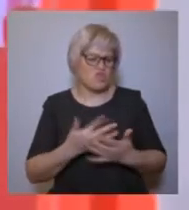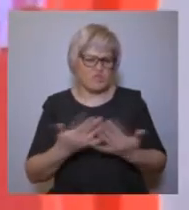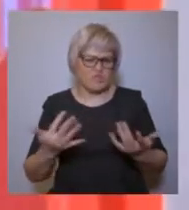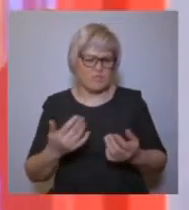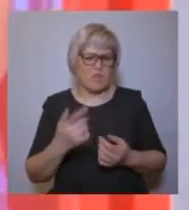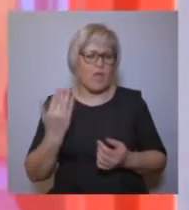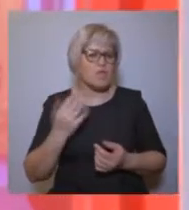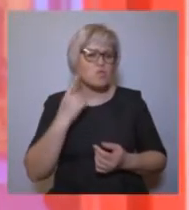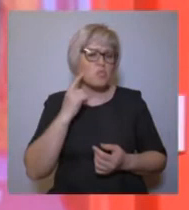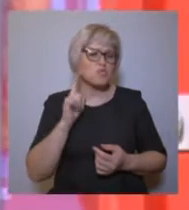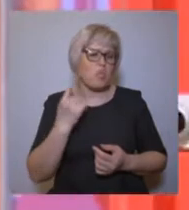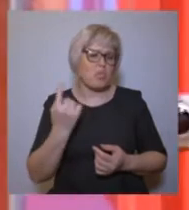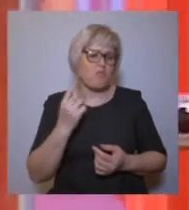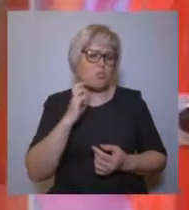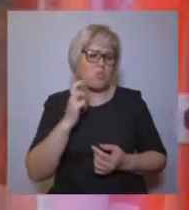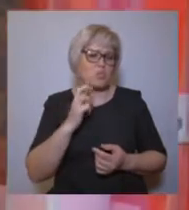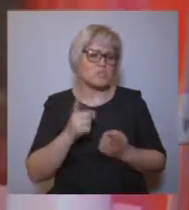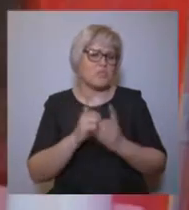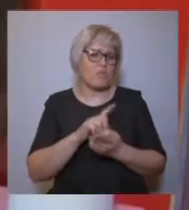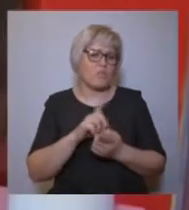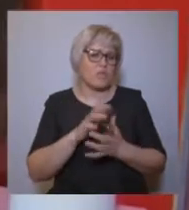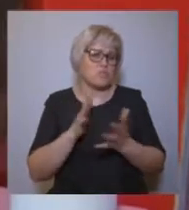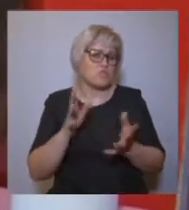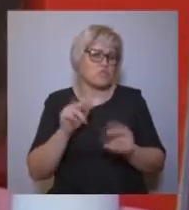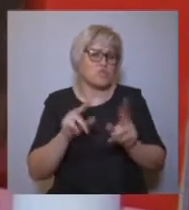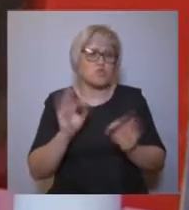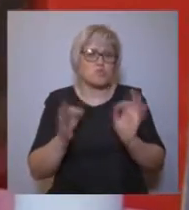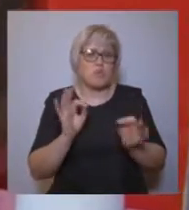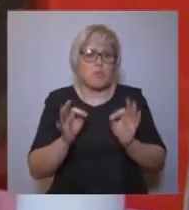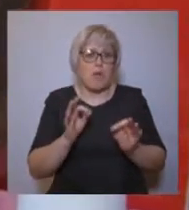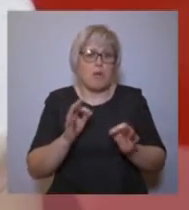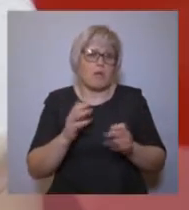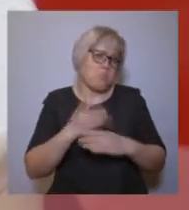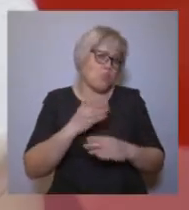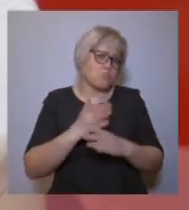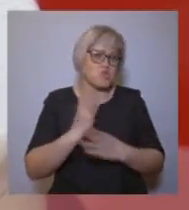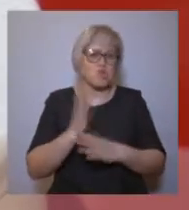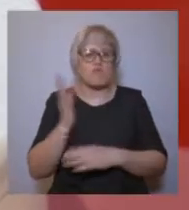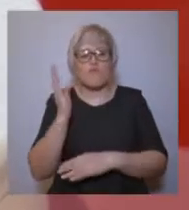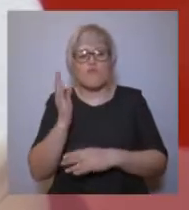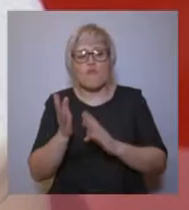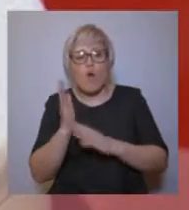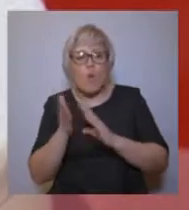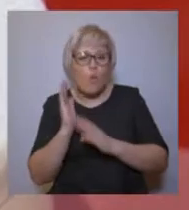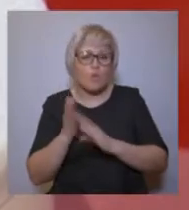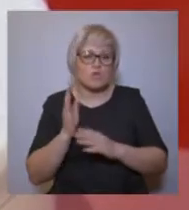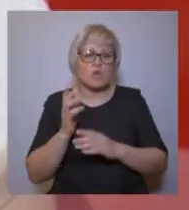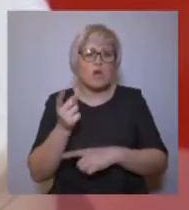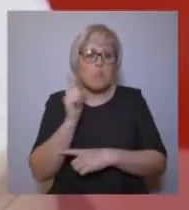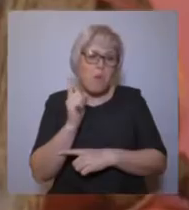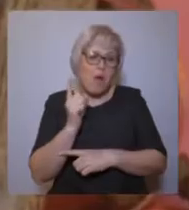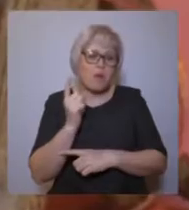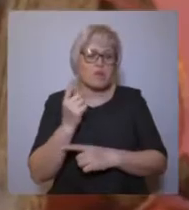населения не осознавало кардинального обновления сознания в крещении. Одним богом становилось больше, значит и помощи в охоте,